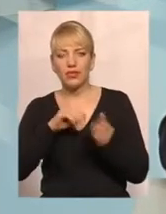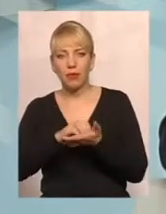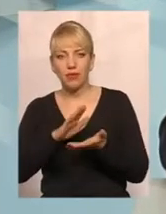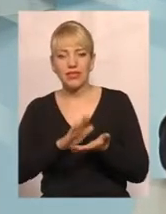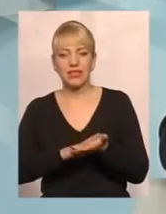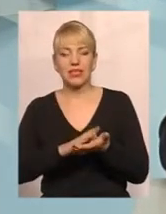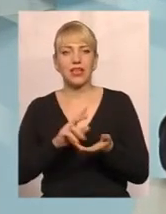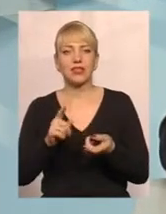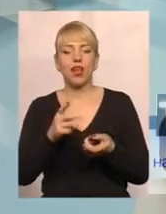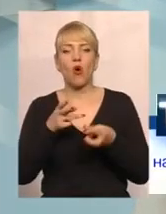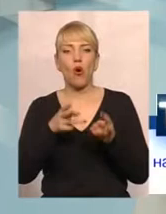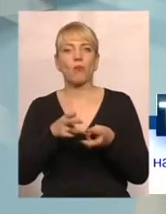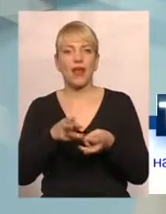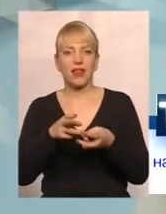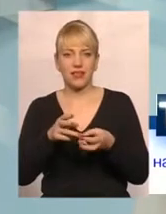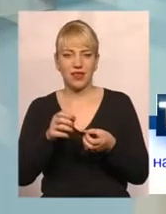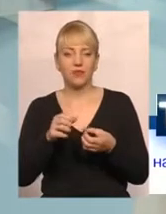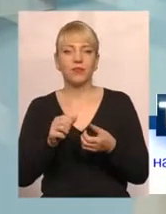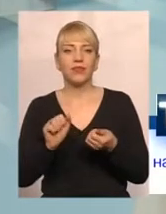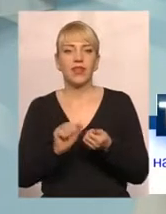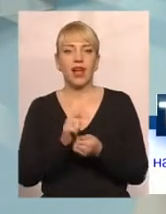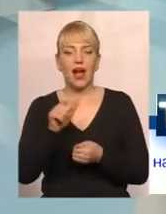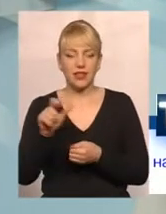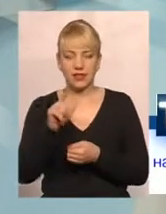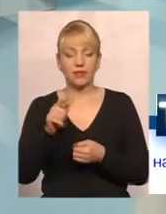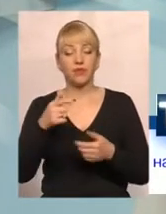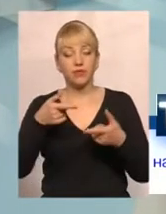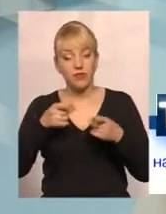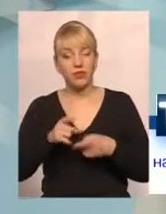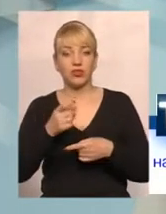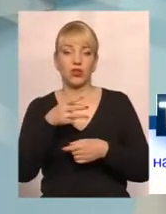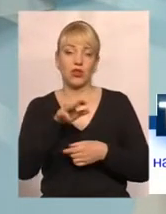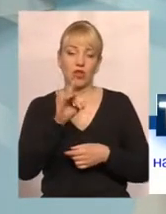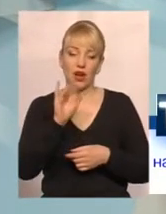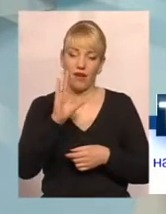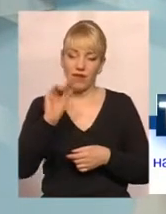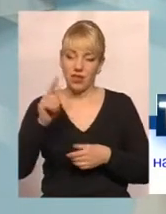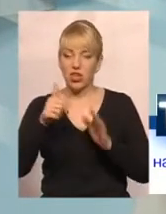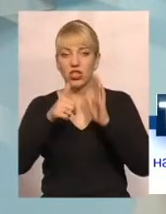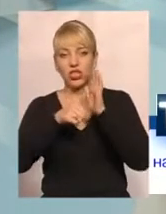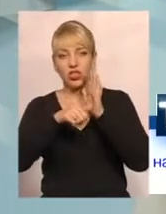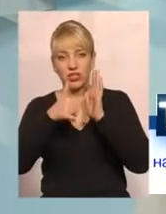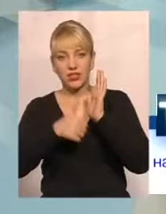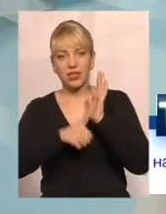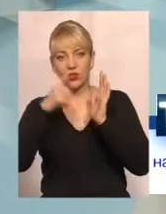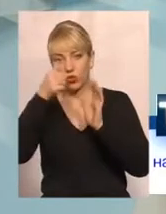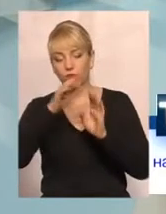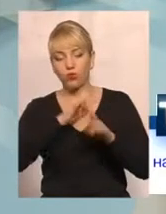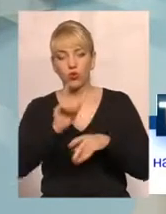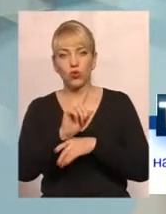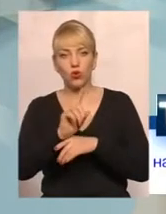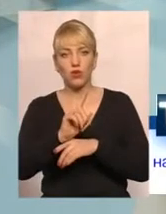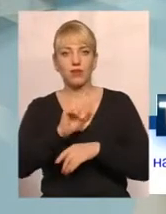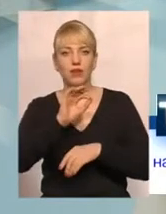відбувається в державі. Дійсно, до травня 2016 року були встановлені нормативи